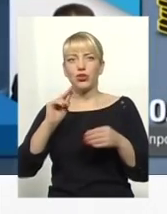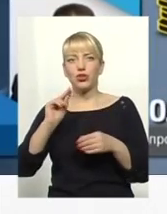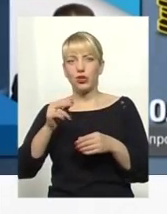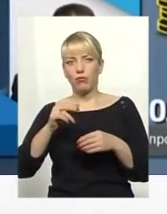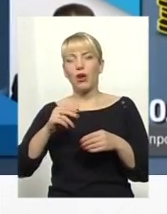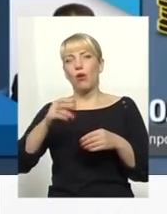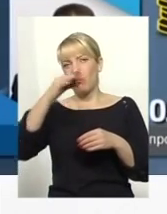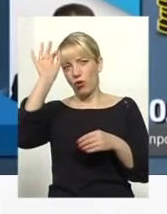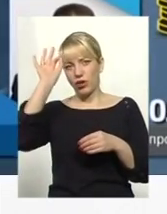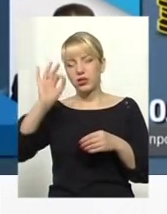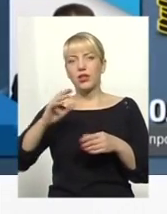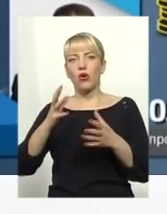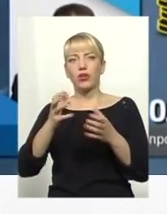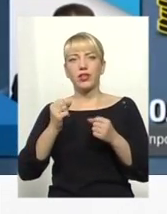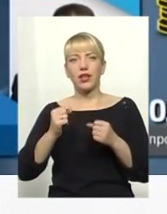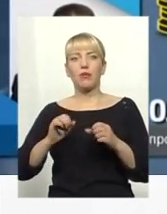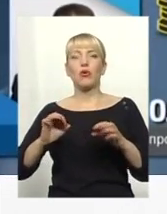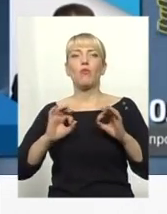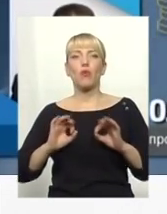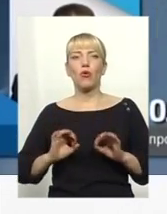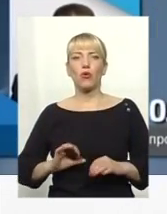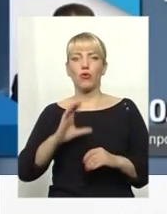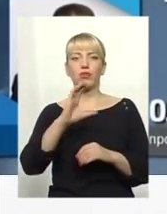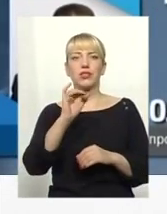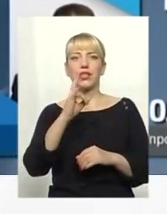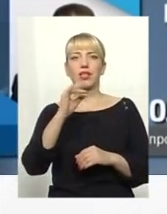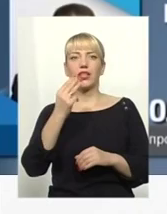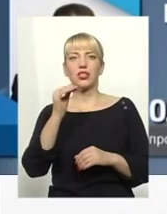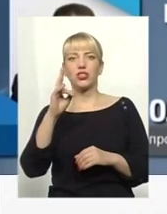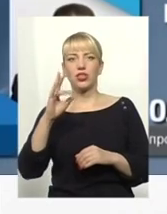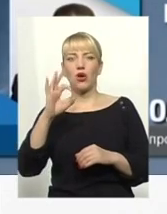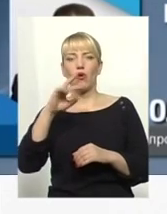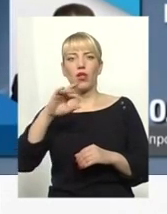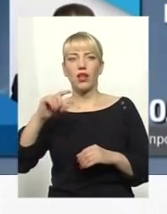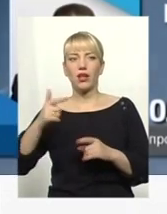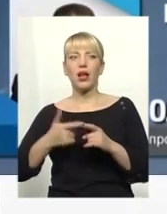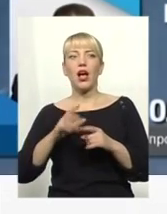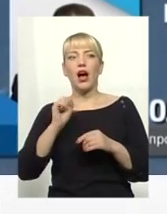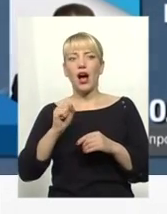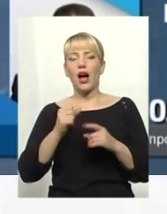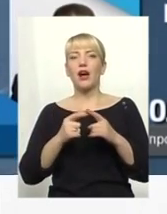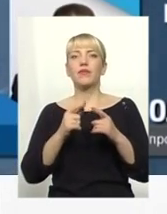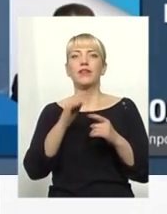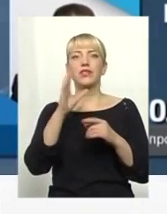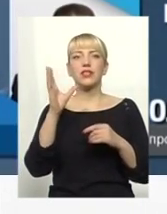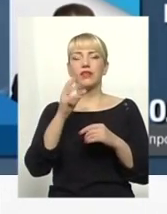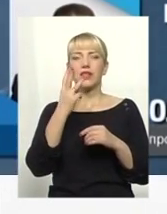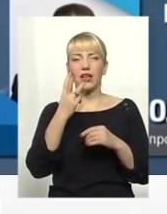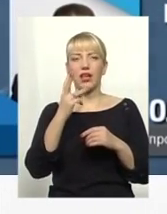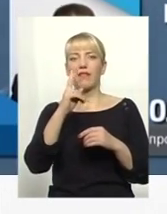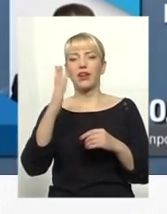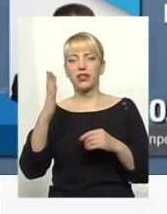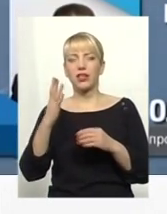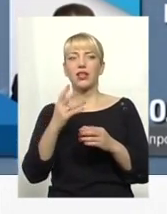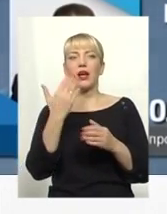прокурор області Олег Семенишин. А от нерухомості у власності, згідно із декларацією, він не має. Всі три квартири пан